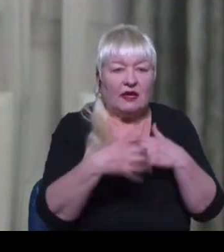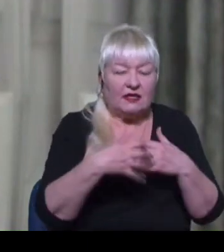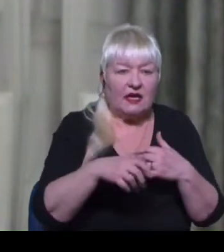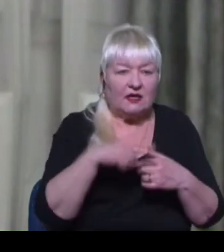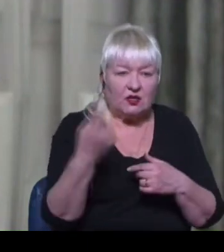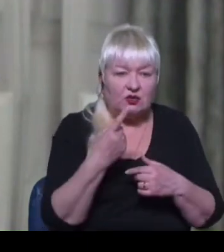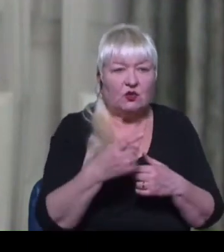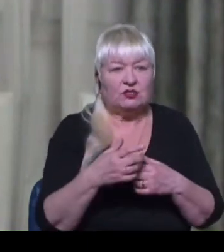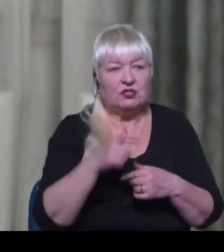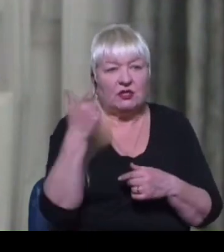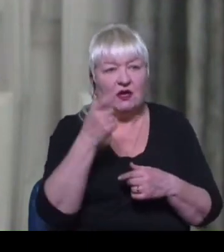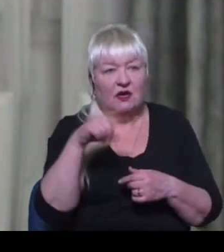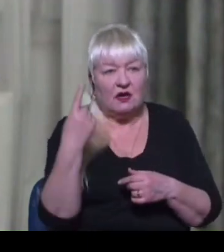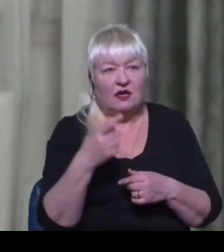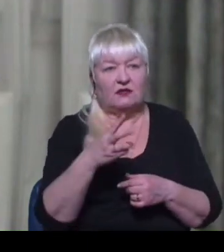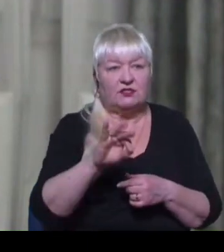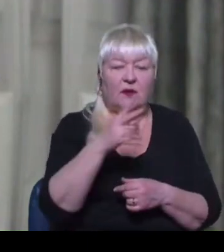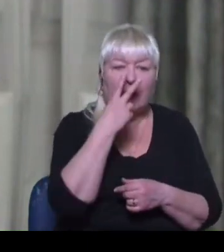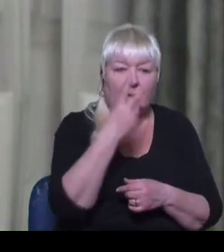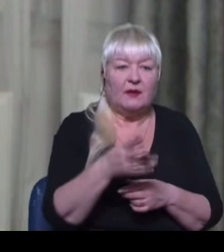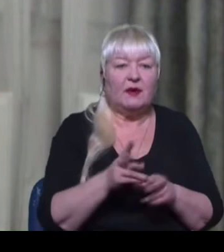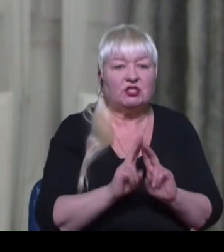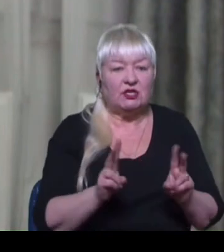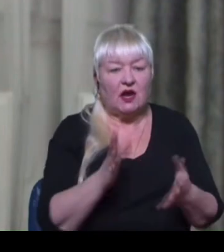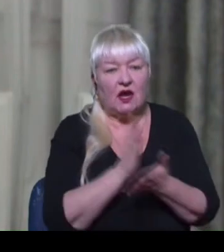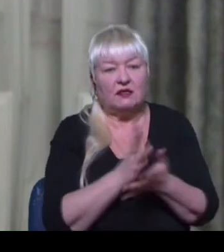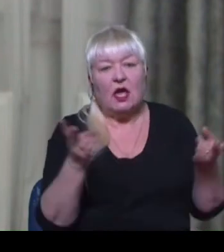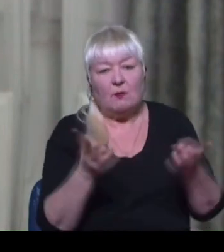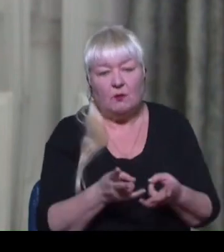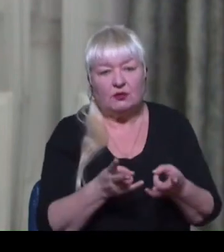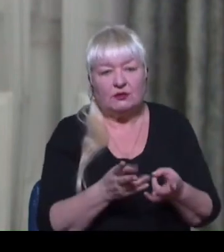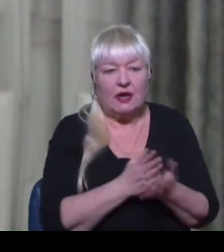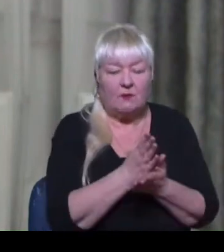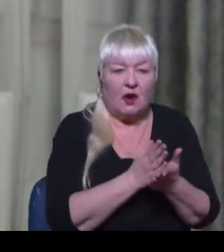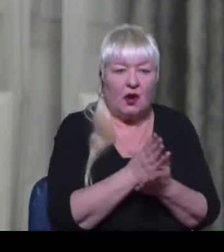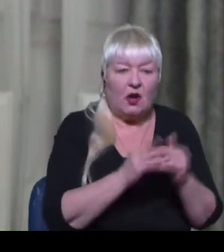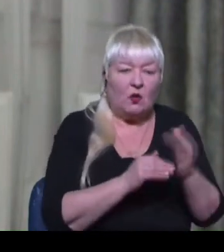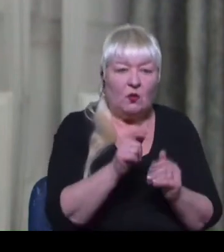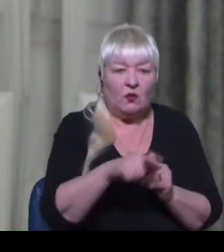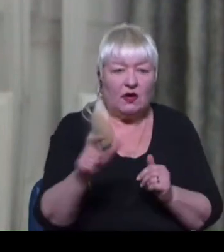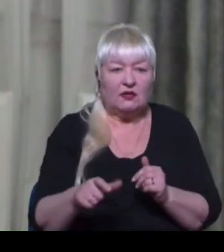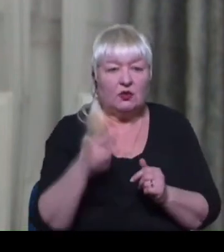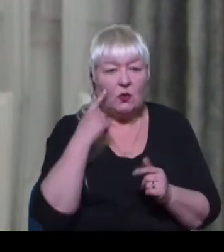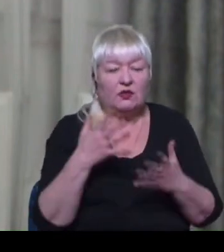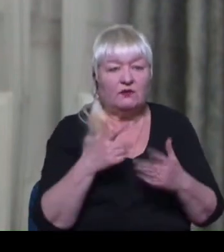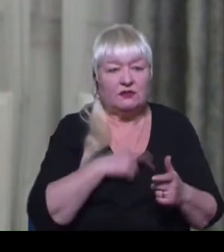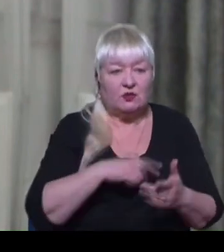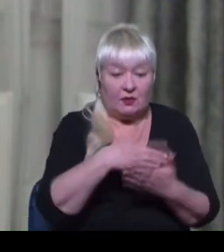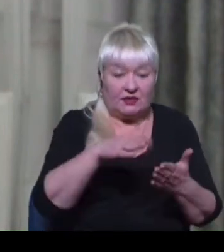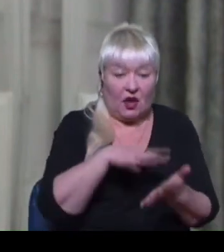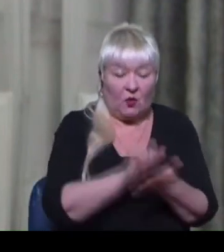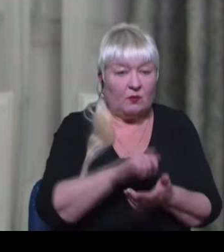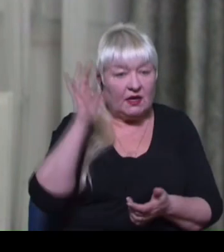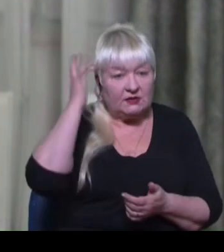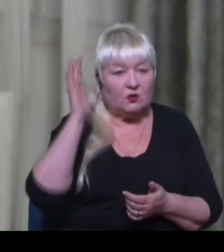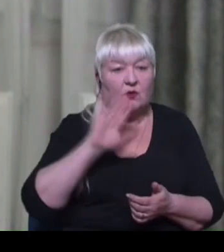Харківщині, ми бачили, яка є потреба у кадровому резерві. А уявіть собі деокупацію Криму. На жаль, наш